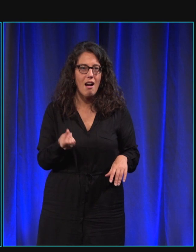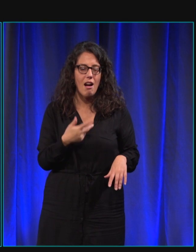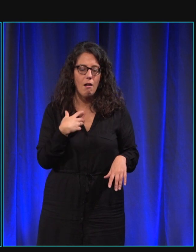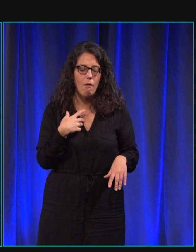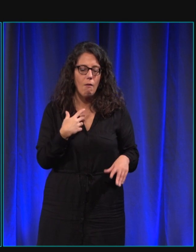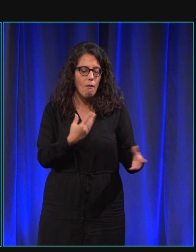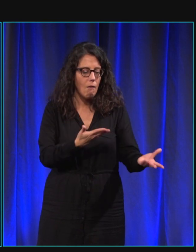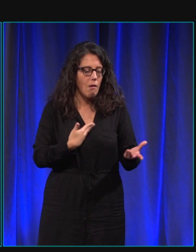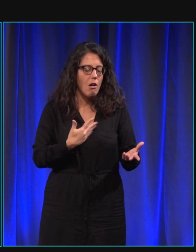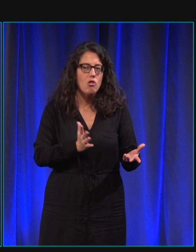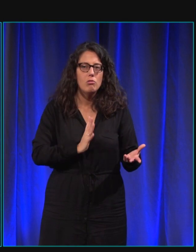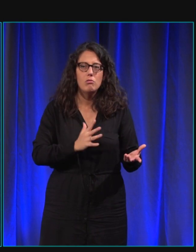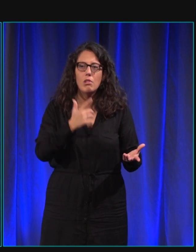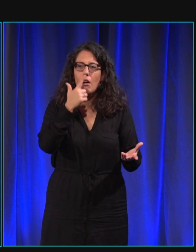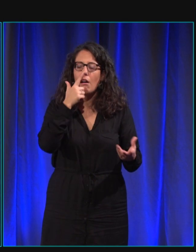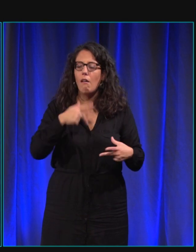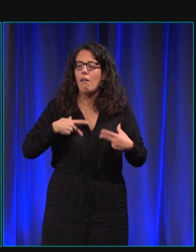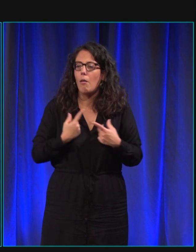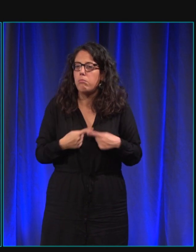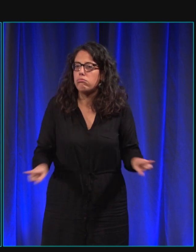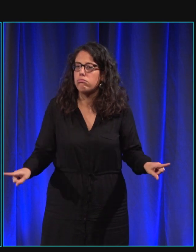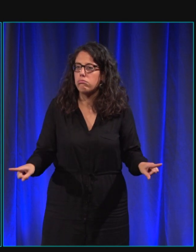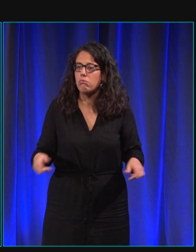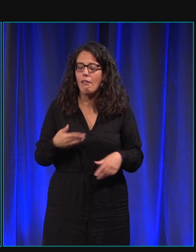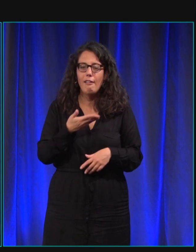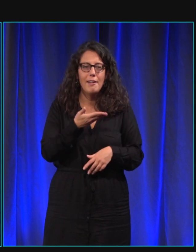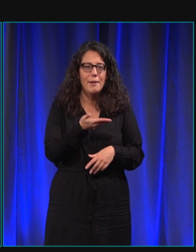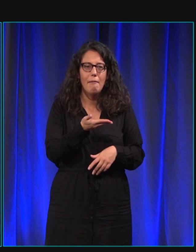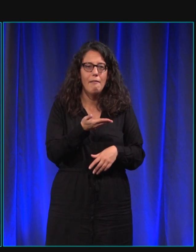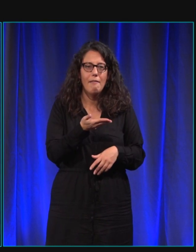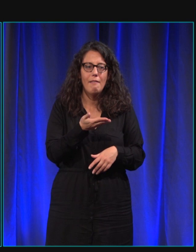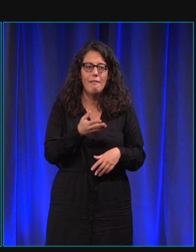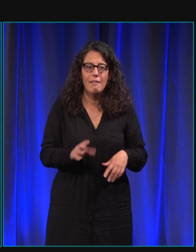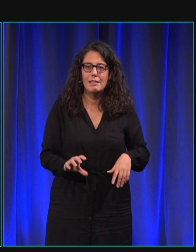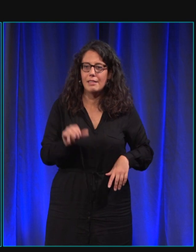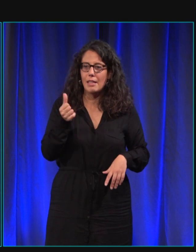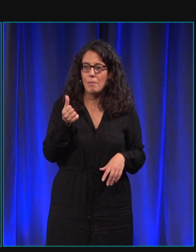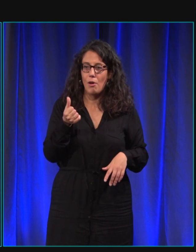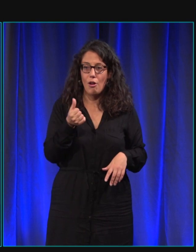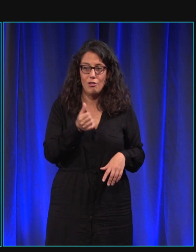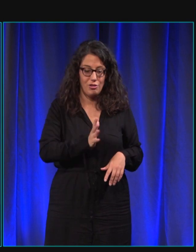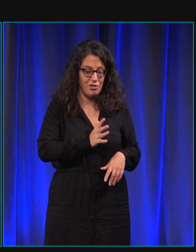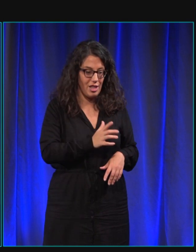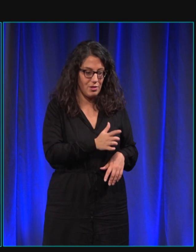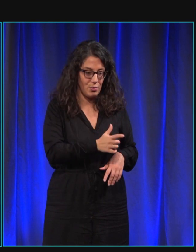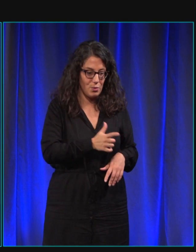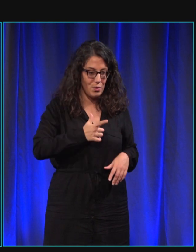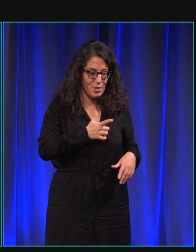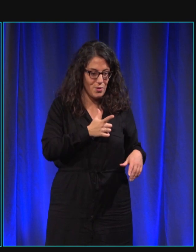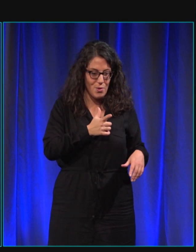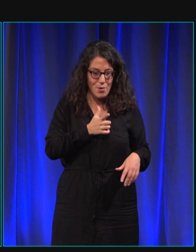différentes avec le chien. Déjà, quand je suis partie avec lui la première fois,